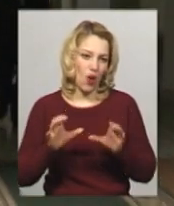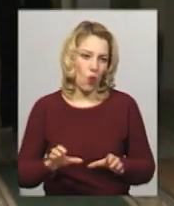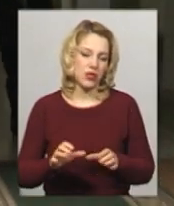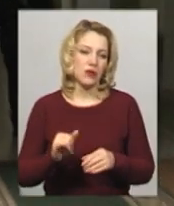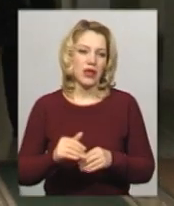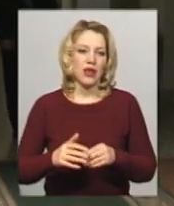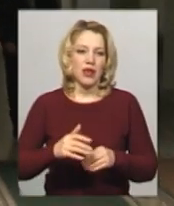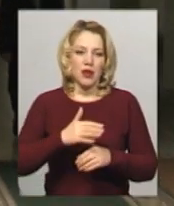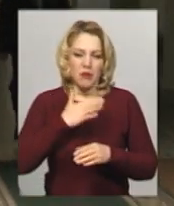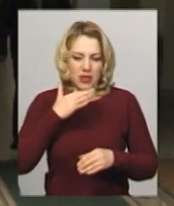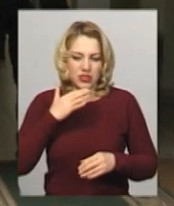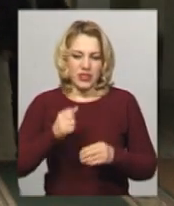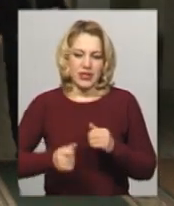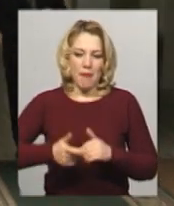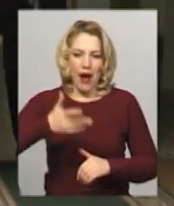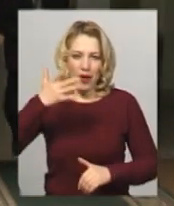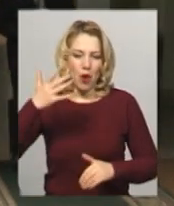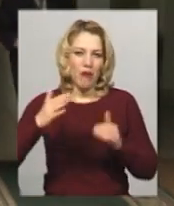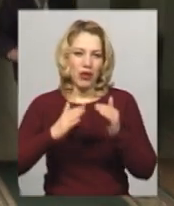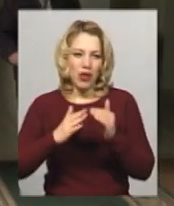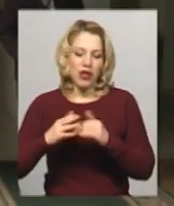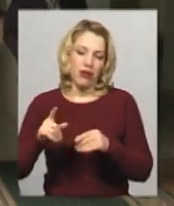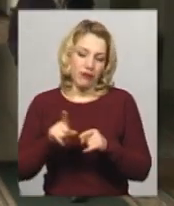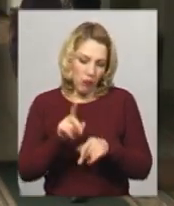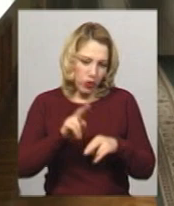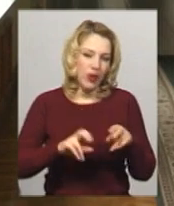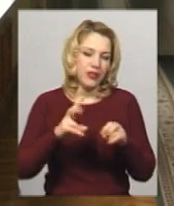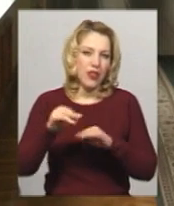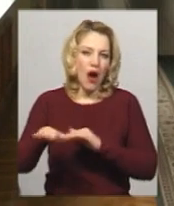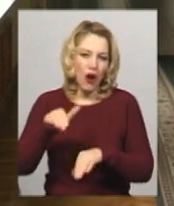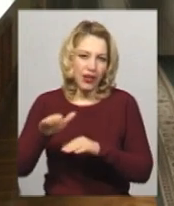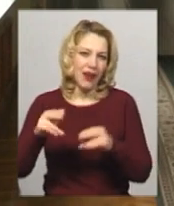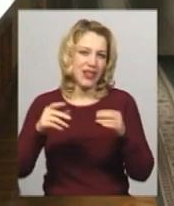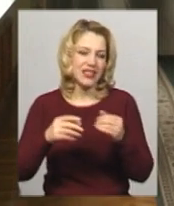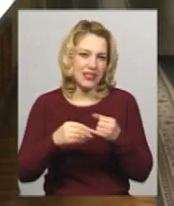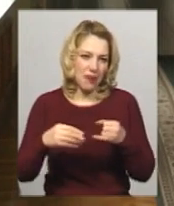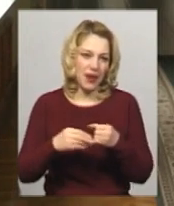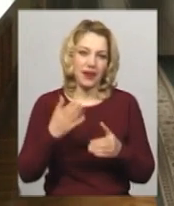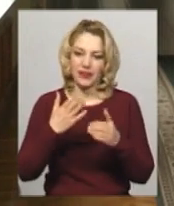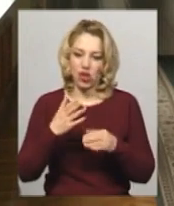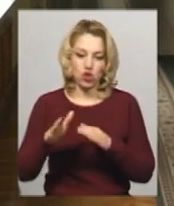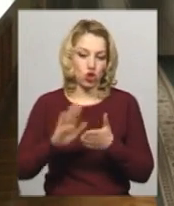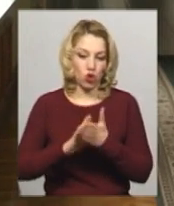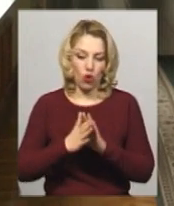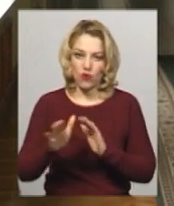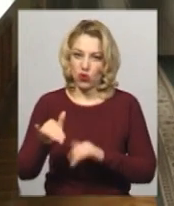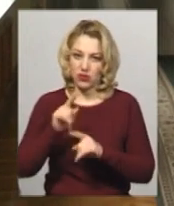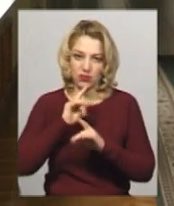багатоповерхових будинків в нашому місті будуть саме на таких нарендованих земельних ділянках. Якщо договір оренди не буде продовжений, відповідно,